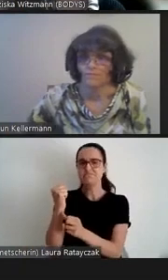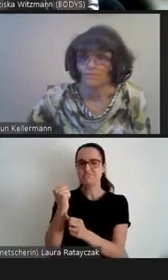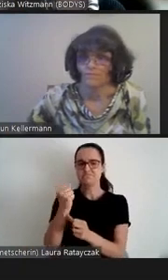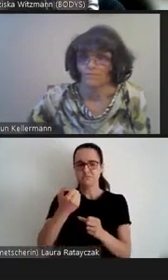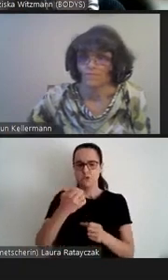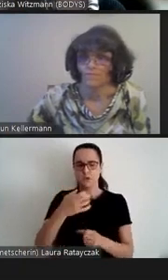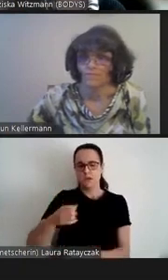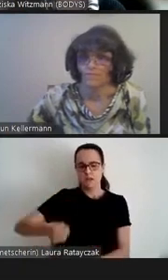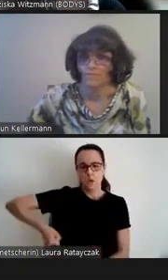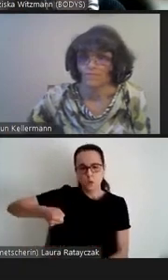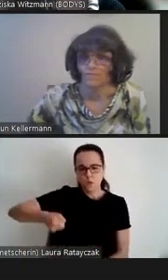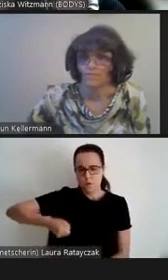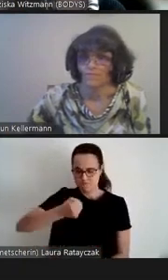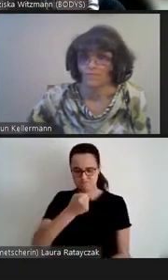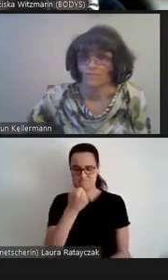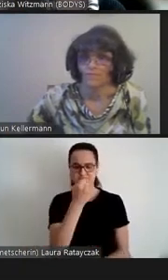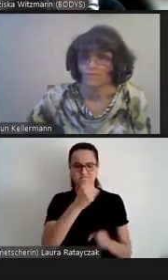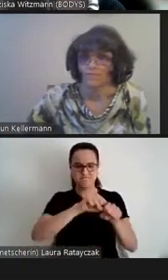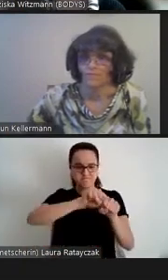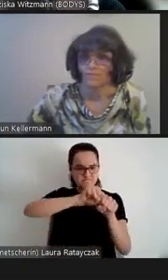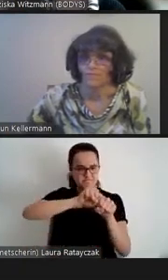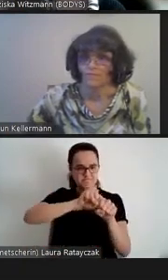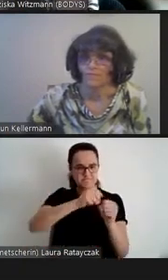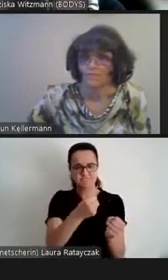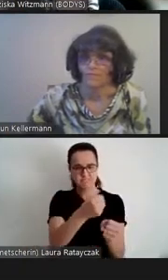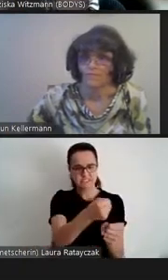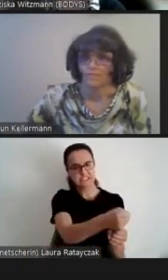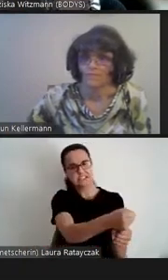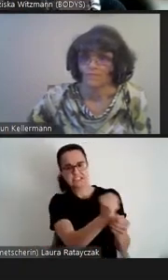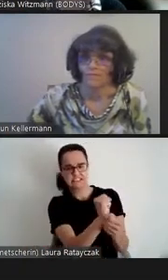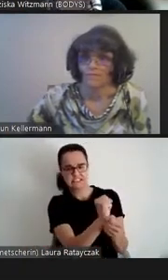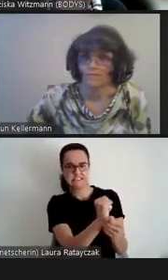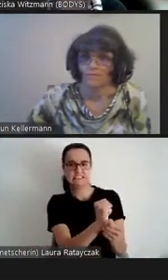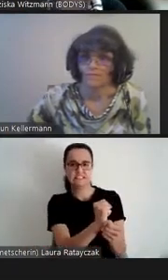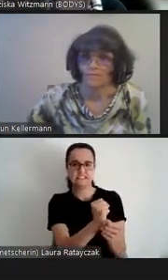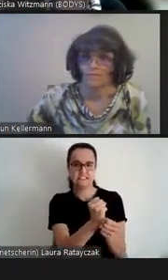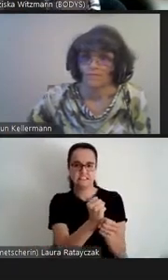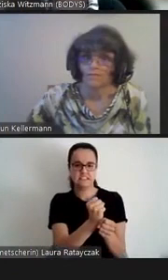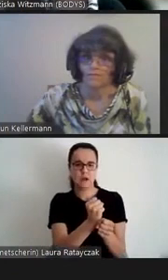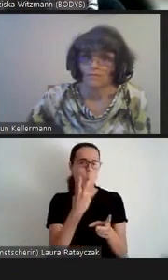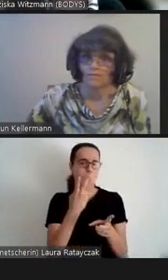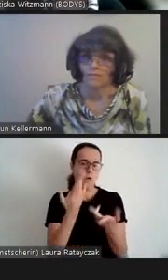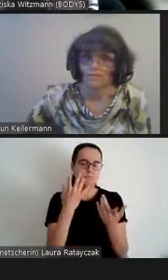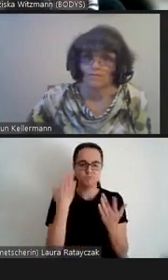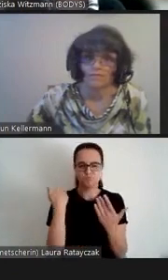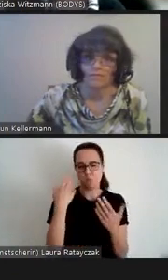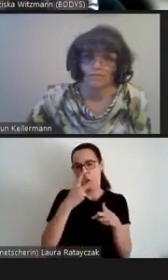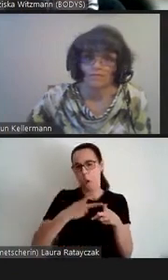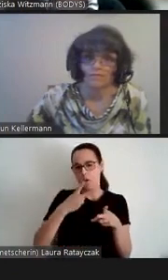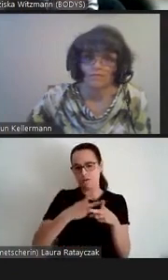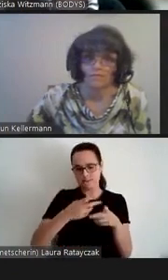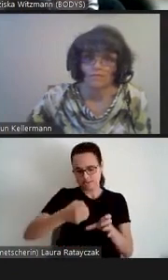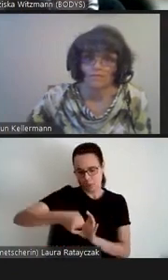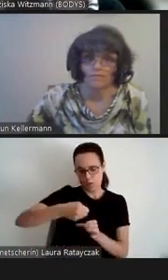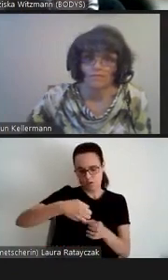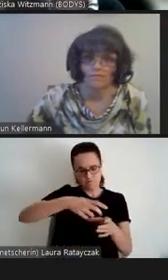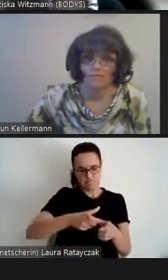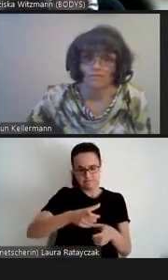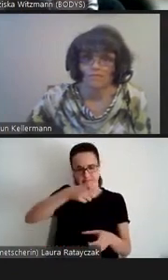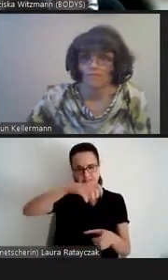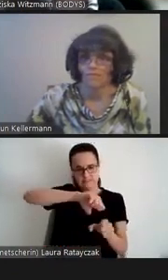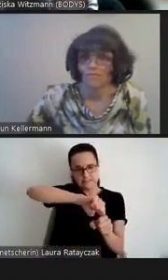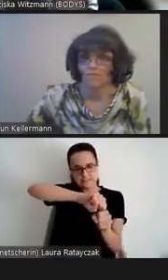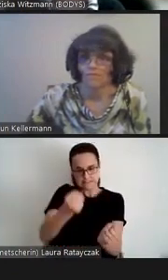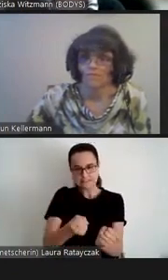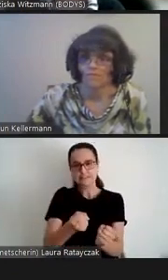äußernde Krüppel zerbricht. Und das ist auch das, was